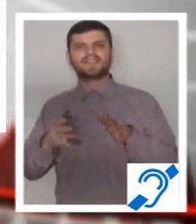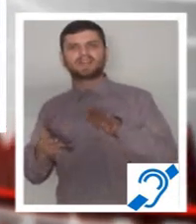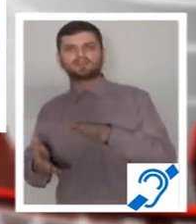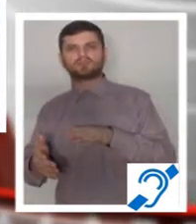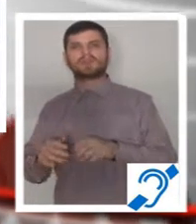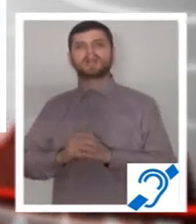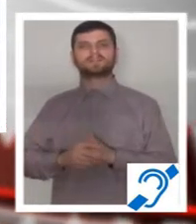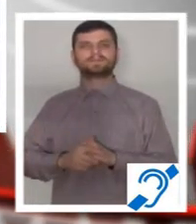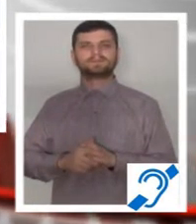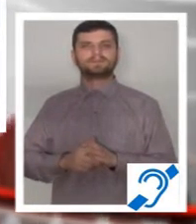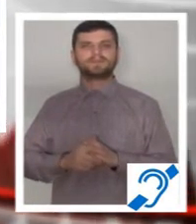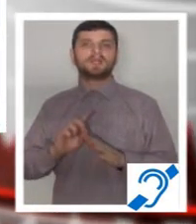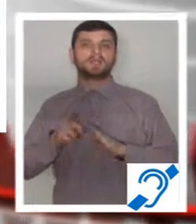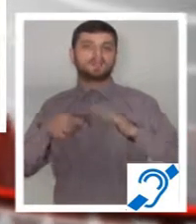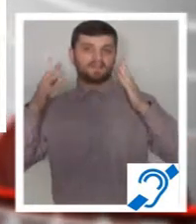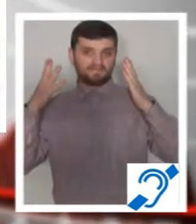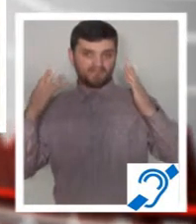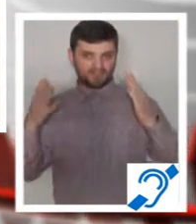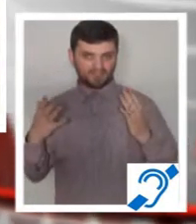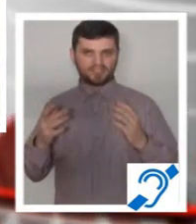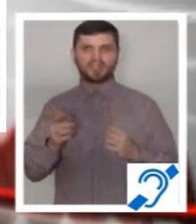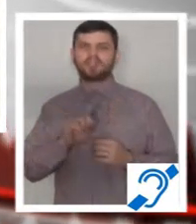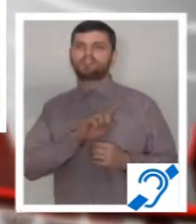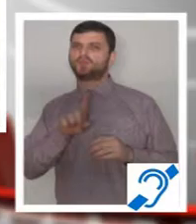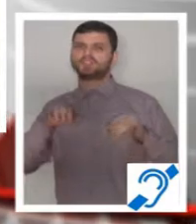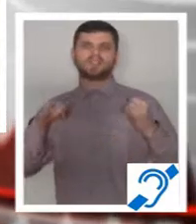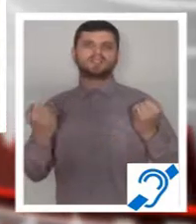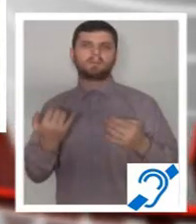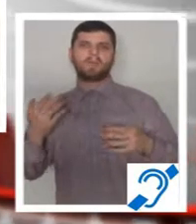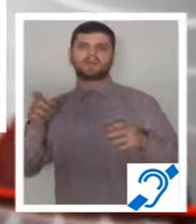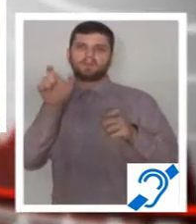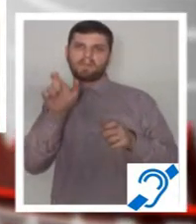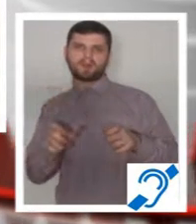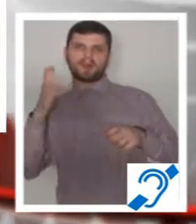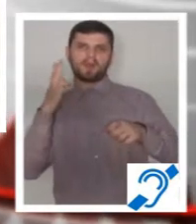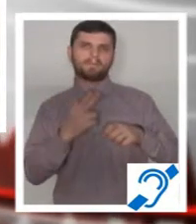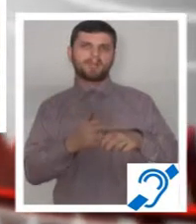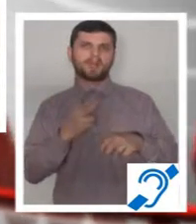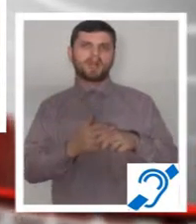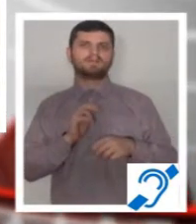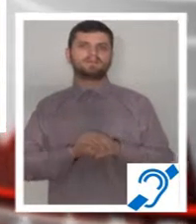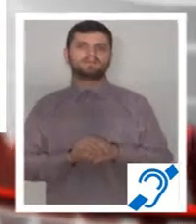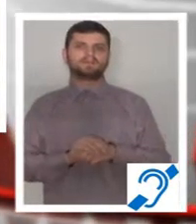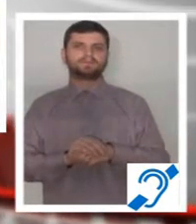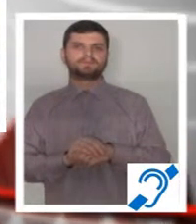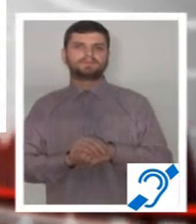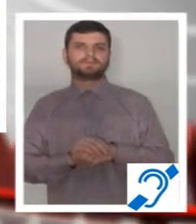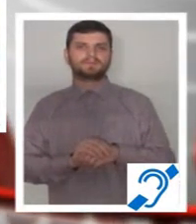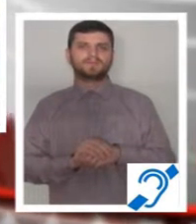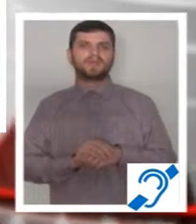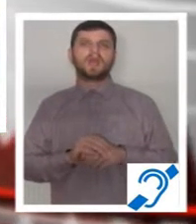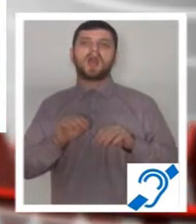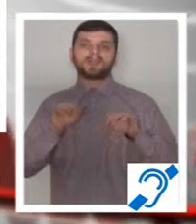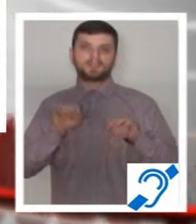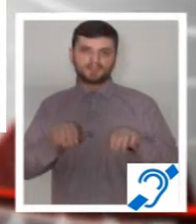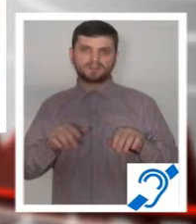afara carosabilului. Din fericire, la momentul răsturnării mașinii, dar și a întregi încărcături, nu se mai afla niciun autoturism în apropiere. Altfel, s